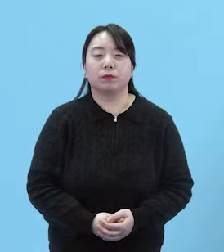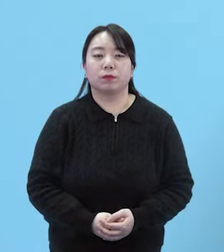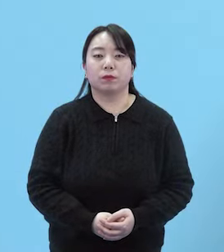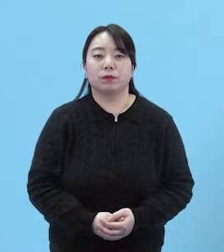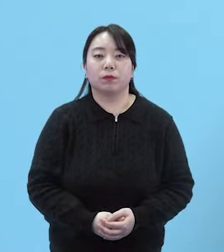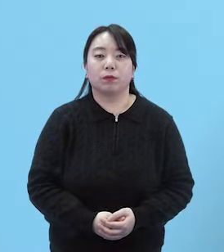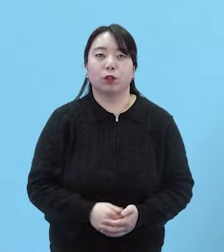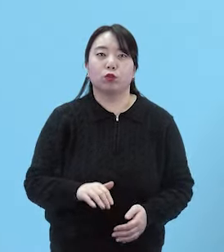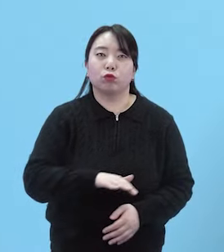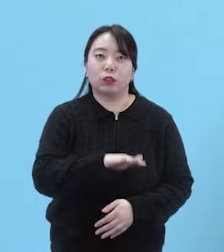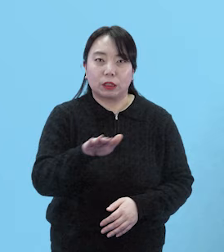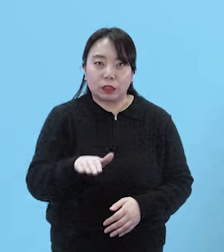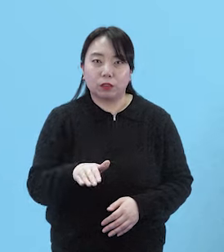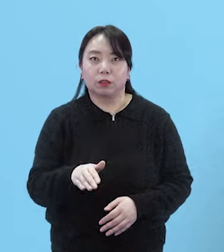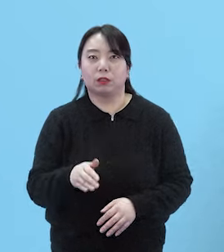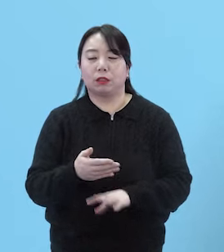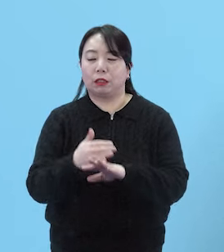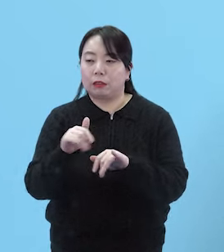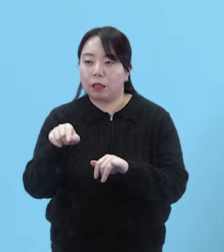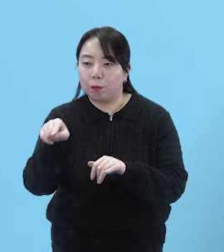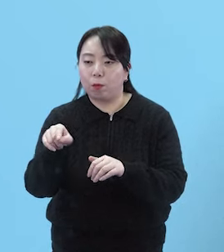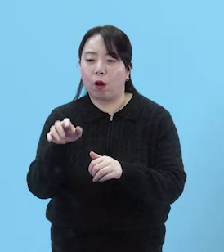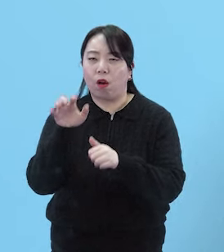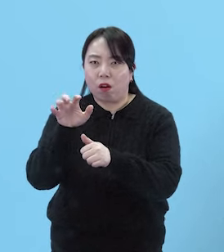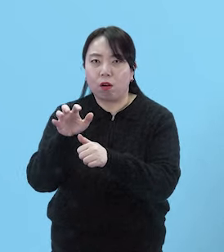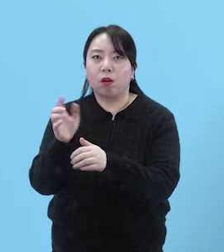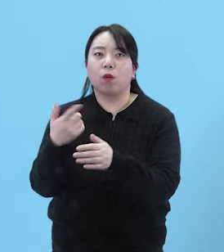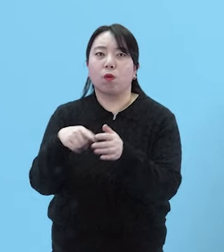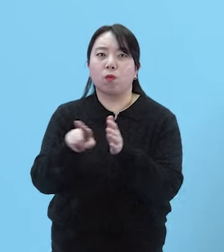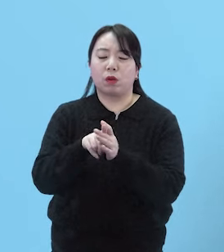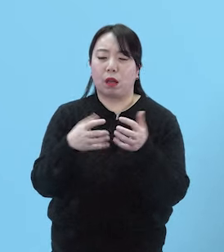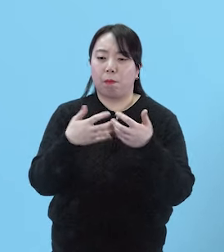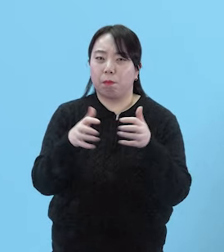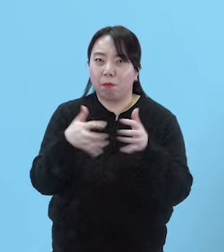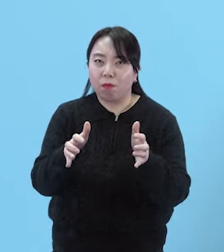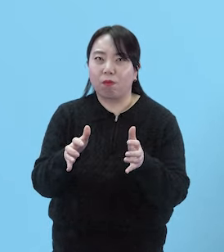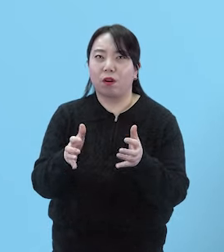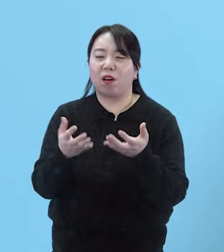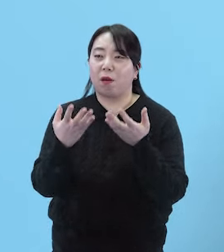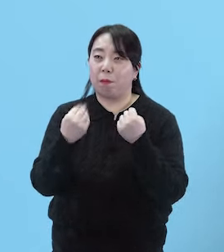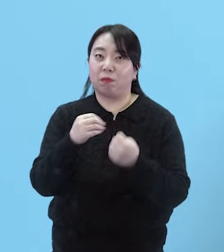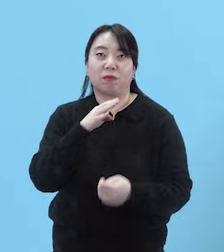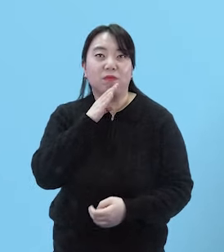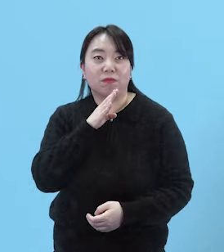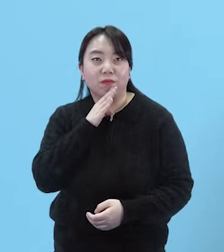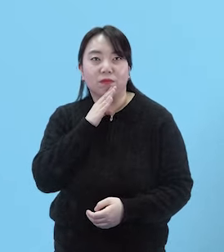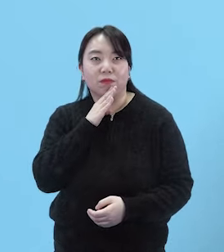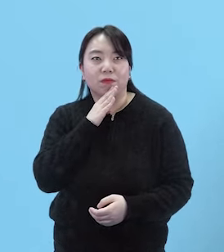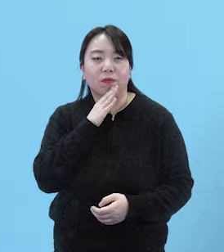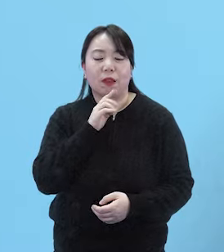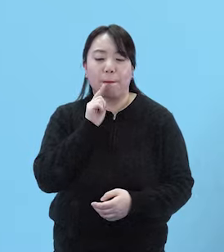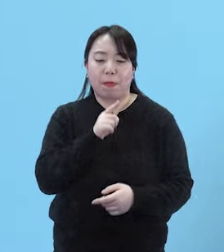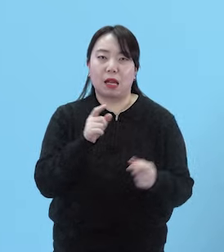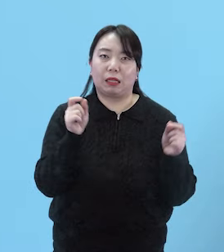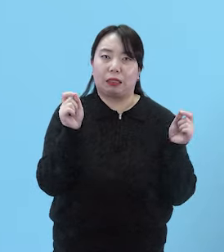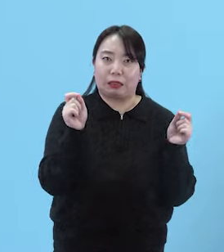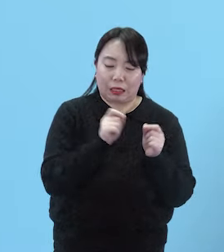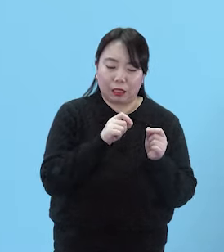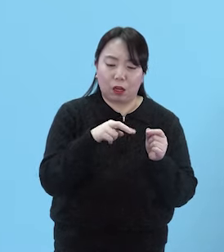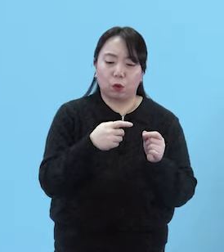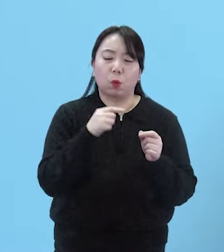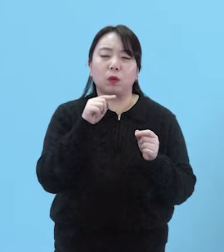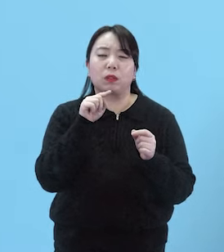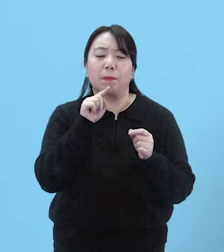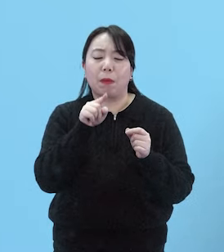우리는 상대를 공격하기 위해 막말을 하는 경우를 자주 보게 되는데요 말을 짧게 하더라도 그